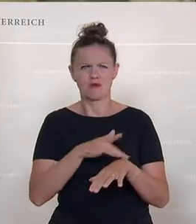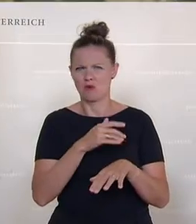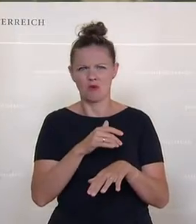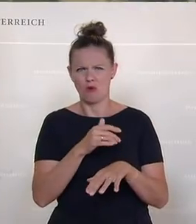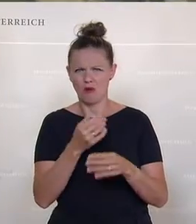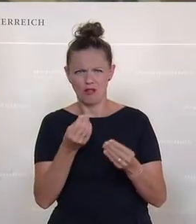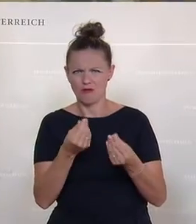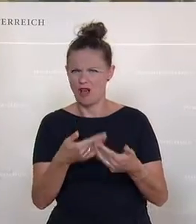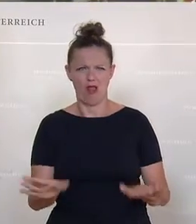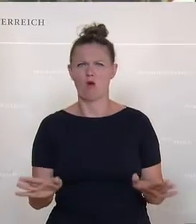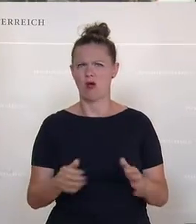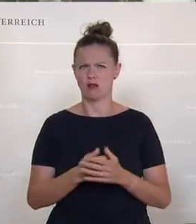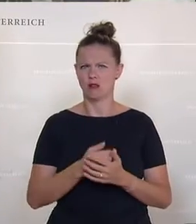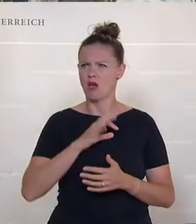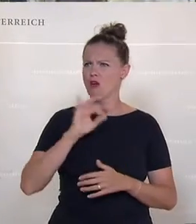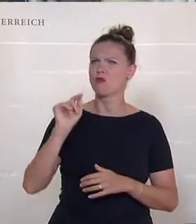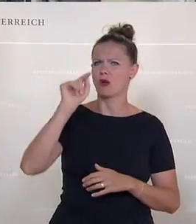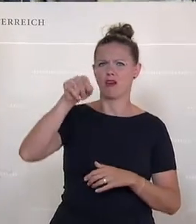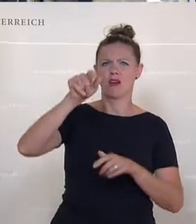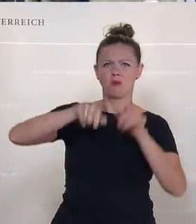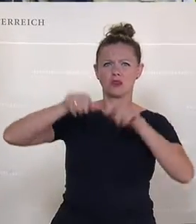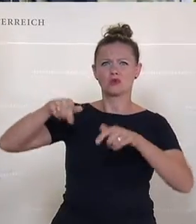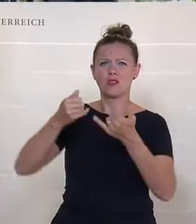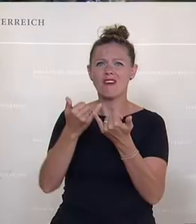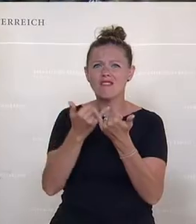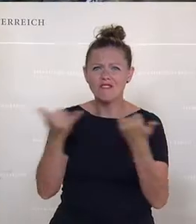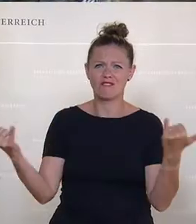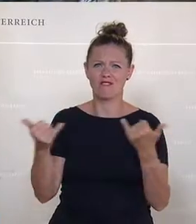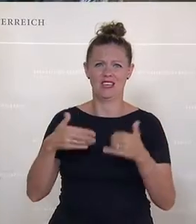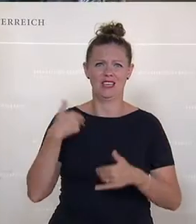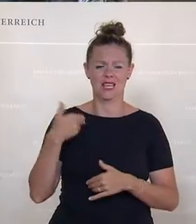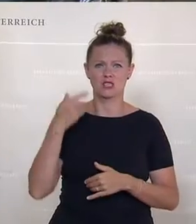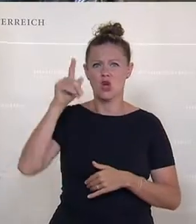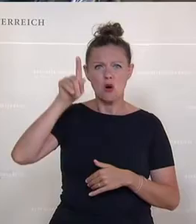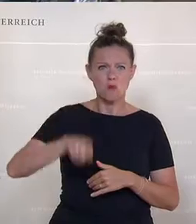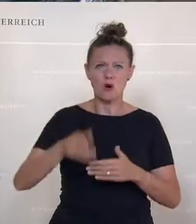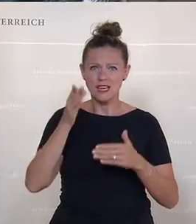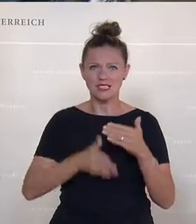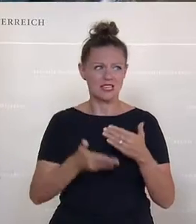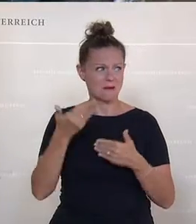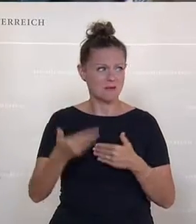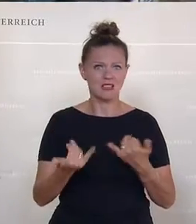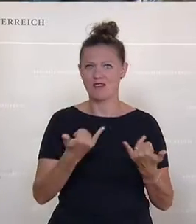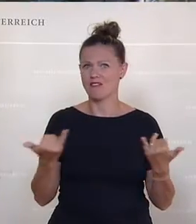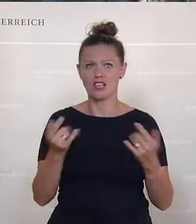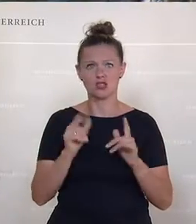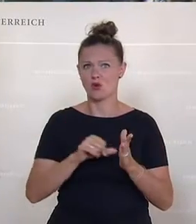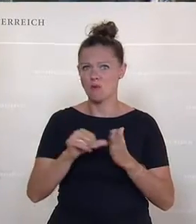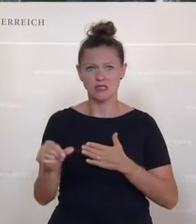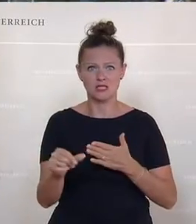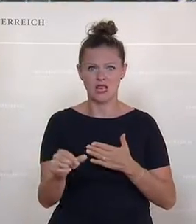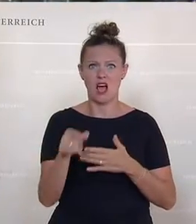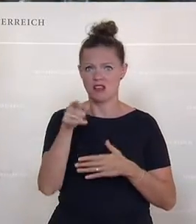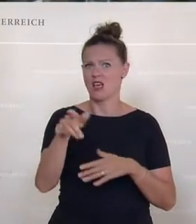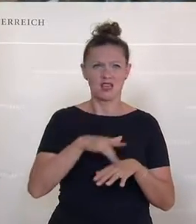das Gefühl verloren, wie es den Menschen draußen geht. Wie es jemandem geht, der am Ende des Monats nicht genau weiß, wie er die Miete zahlt. Das Gefühl habt ihr verloren.